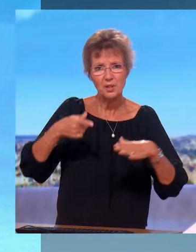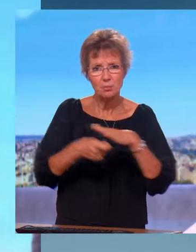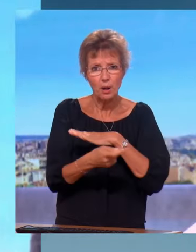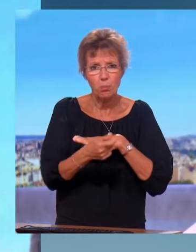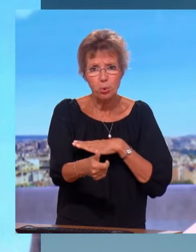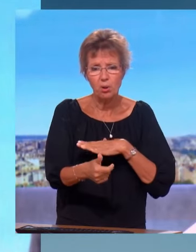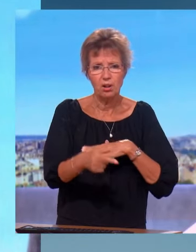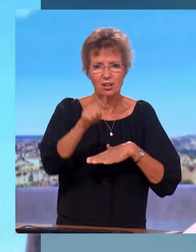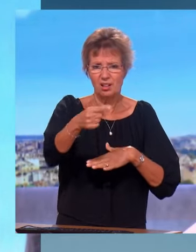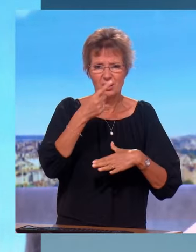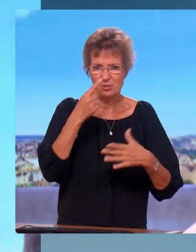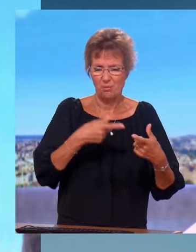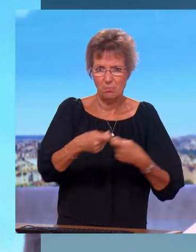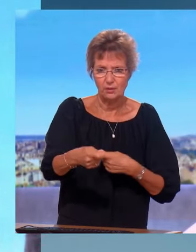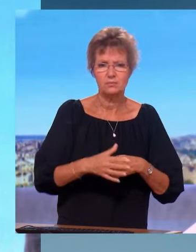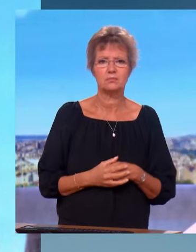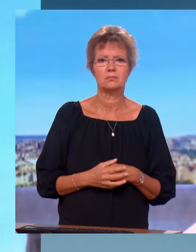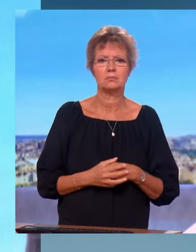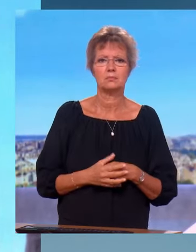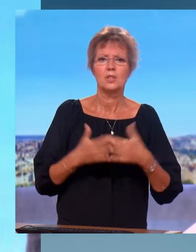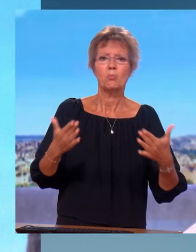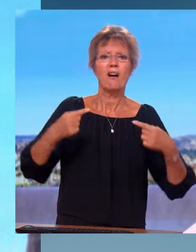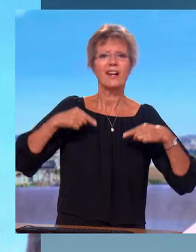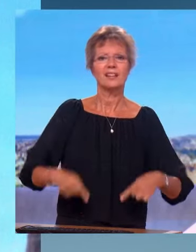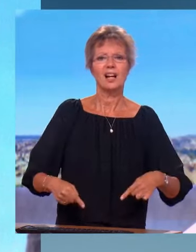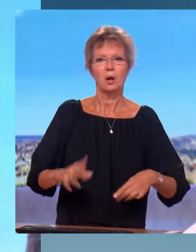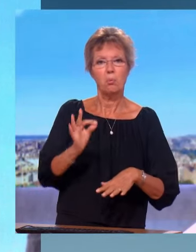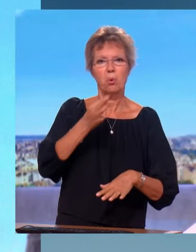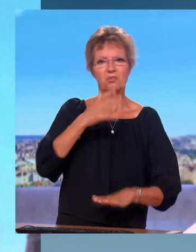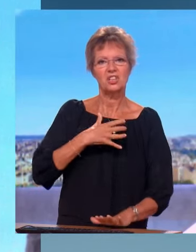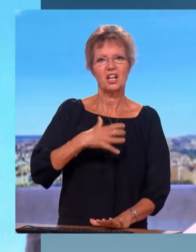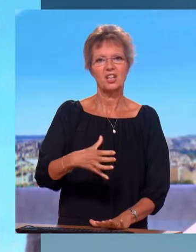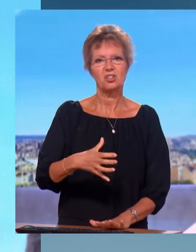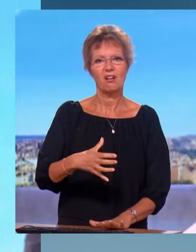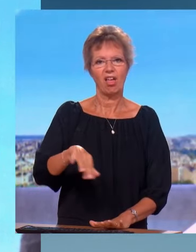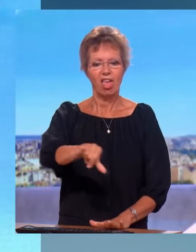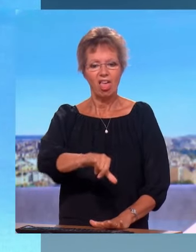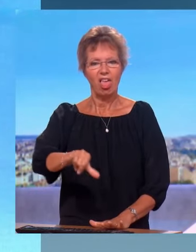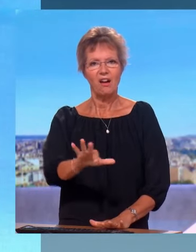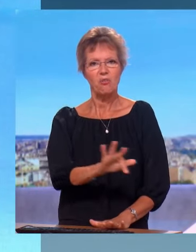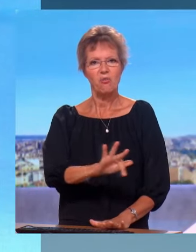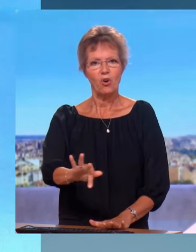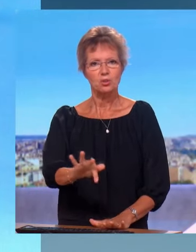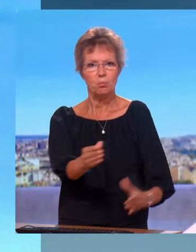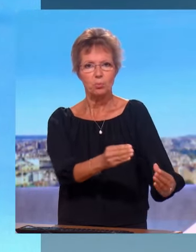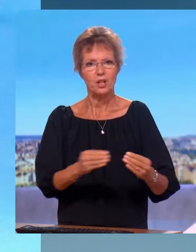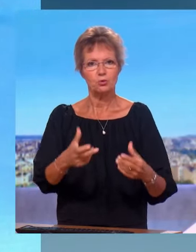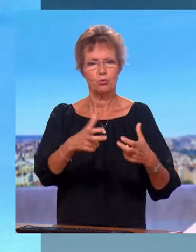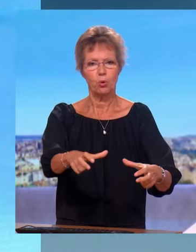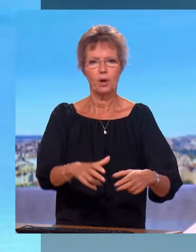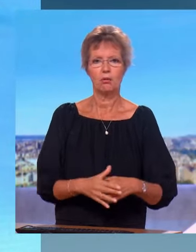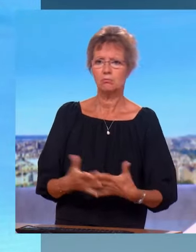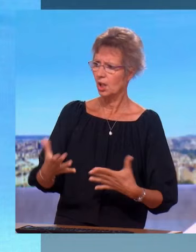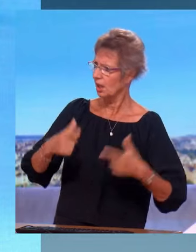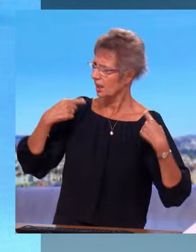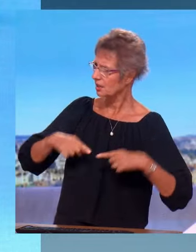gratis. – Je ne veux pas que l'État s'enrichisse sur le dos des Français. Vous savez, l'inflation… – Là, il explique que l'État ne roule pas sur l